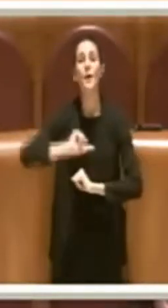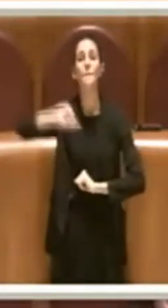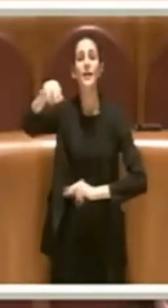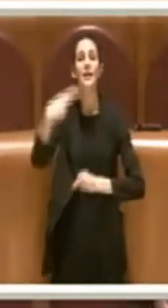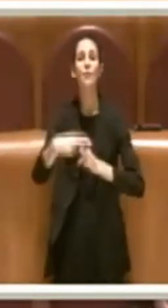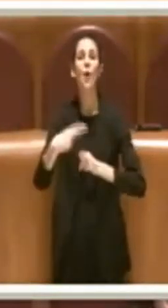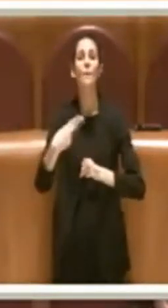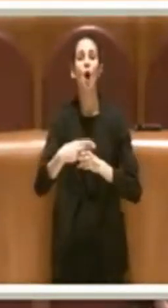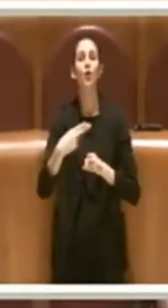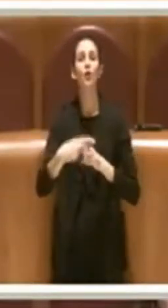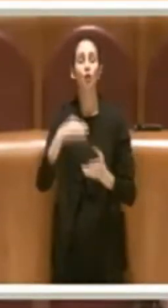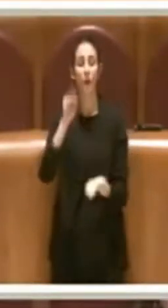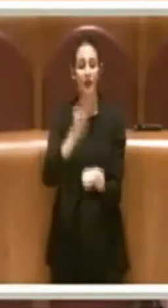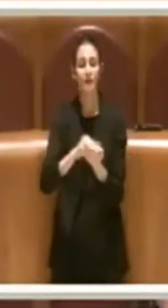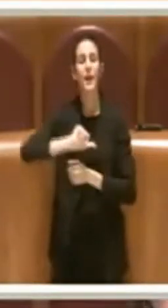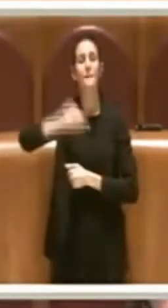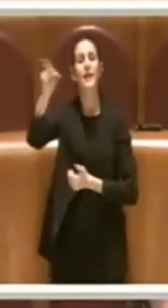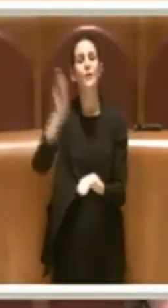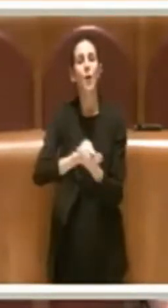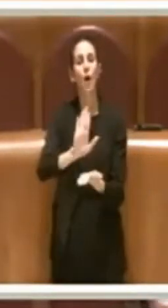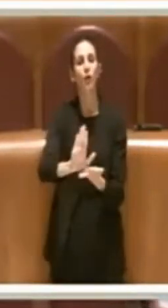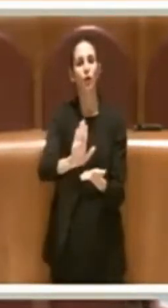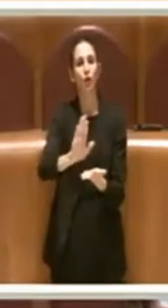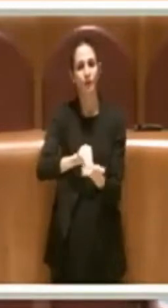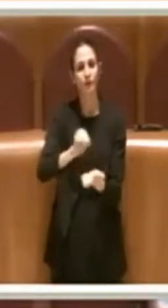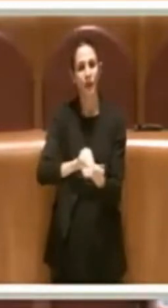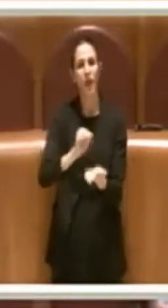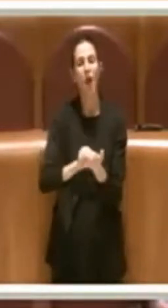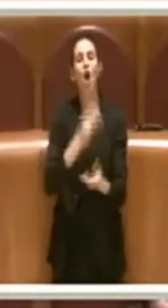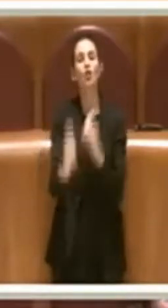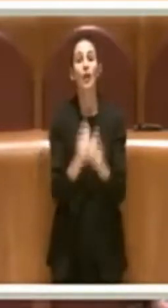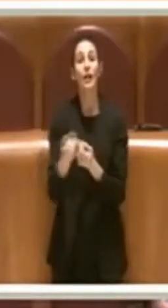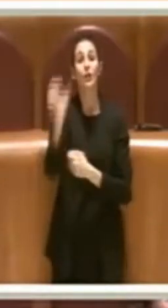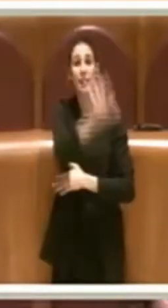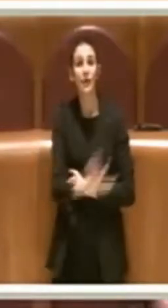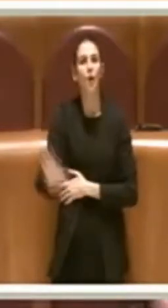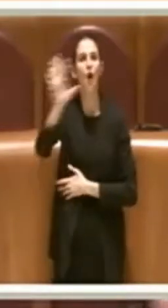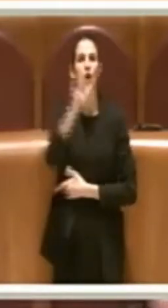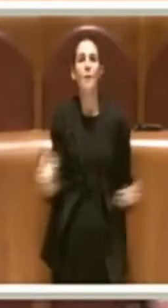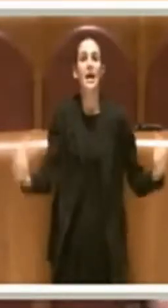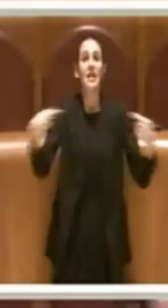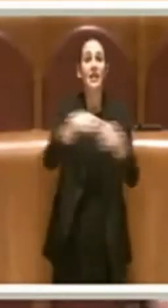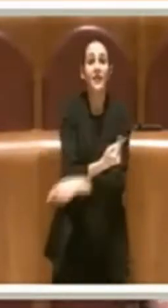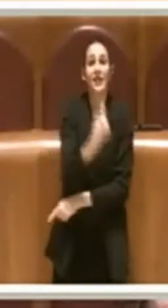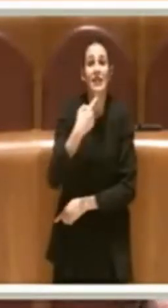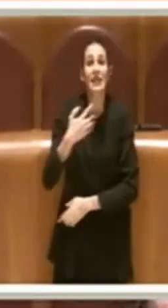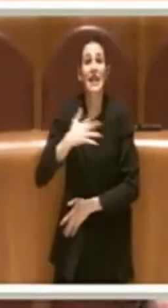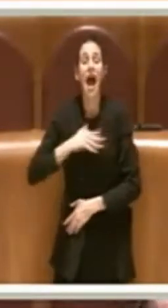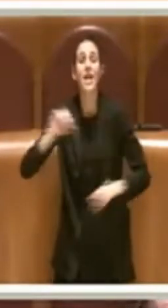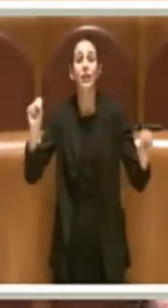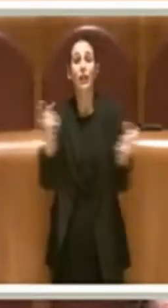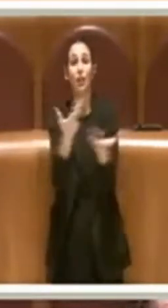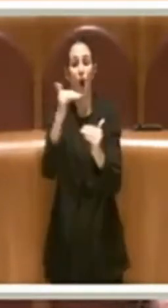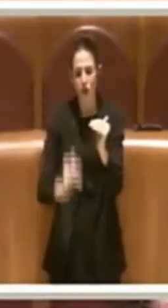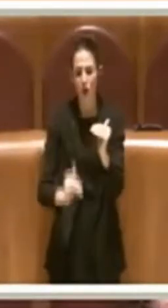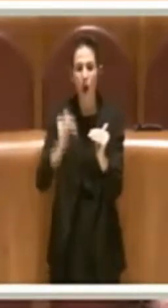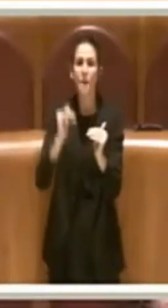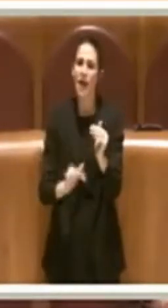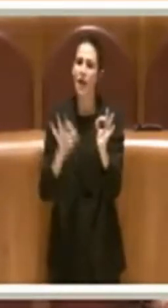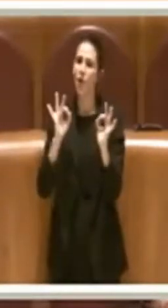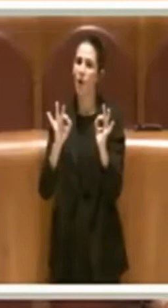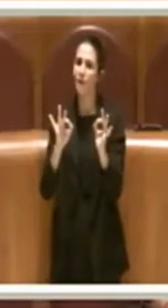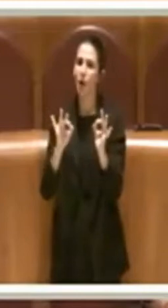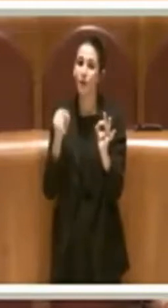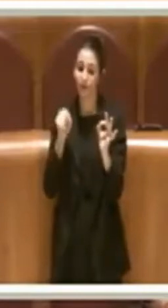giocatori in Europa, quindi ci siamo, e i minori sono molto colpiti da questo fenomeno, se non tanto